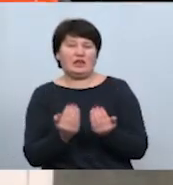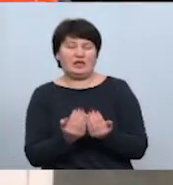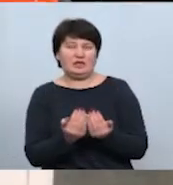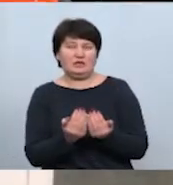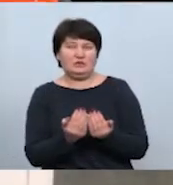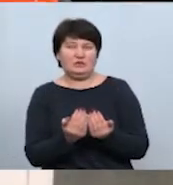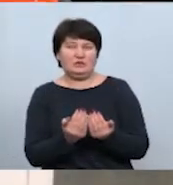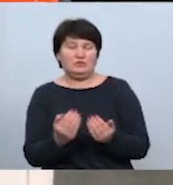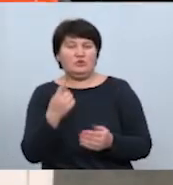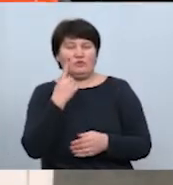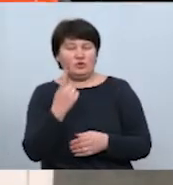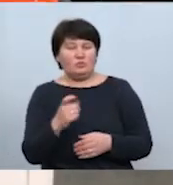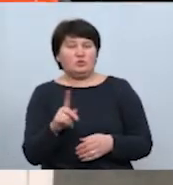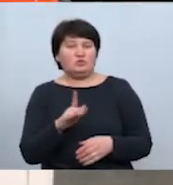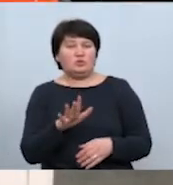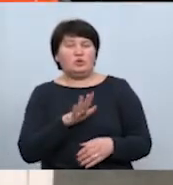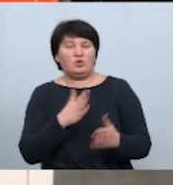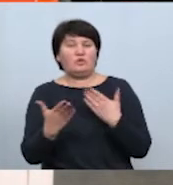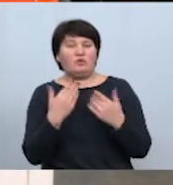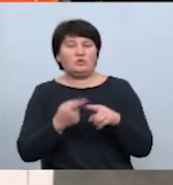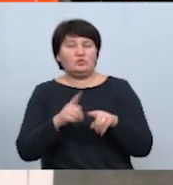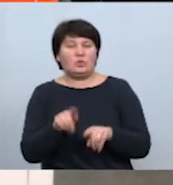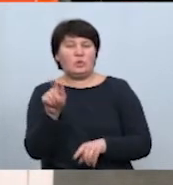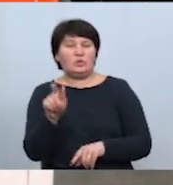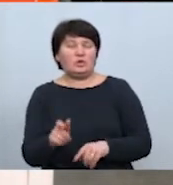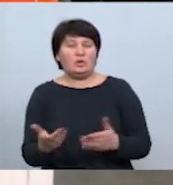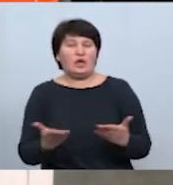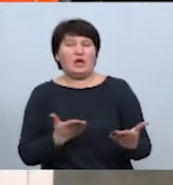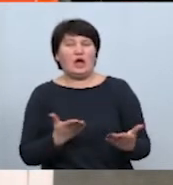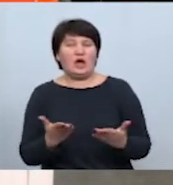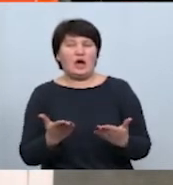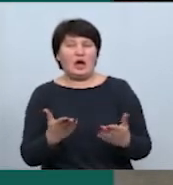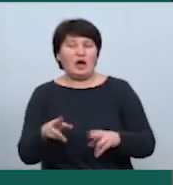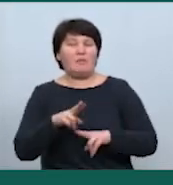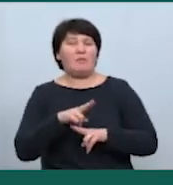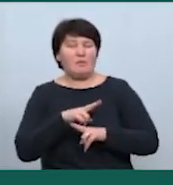конектувалася з тим, з тою людиною, яка померла.